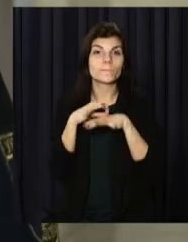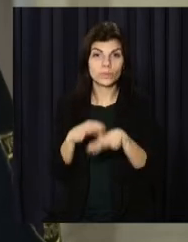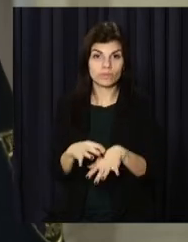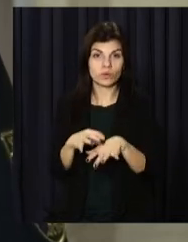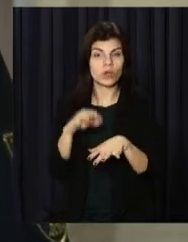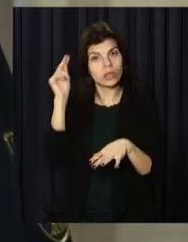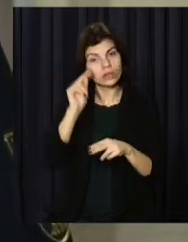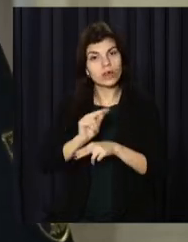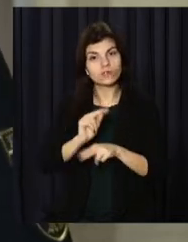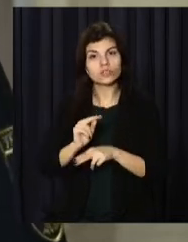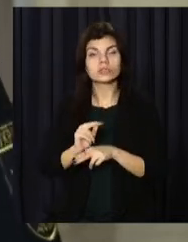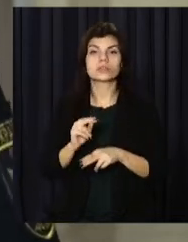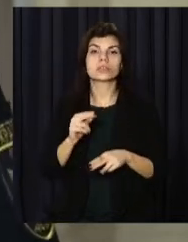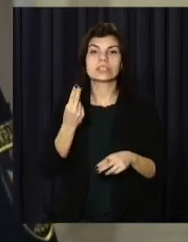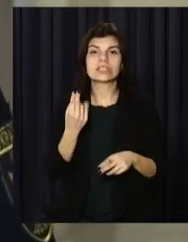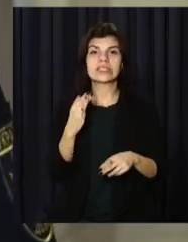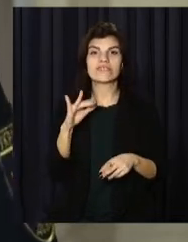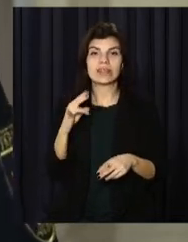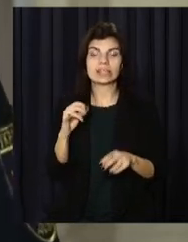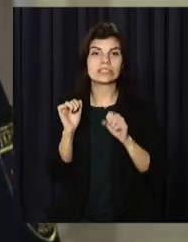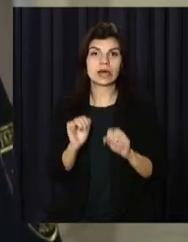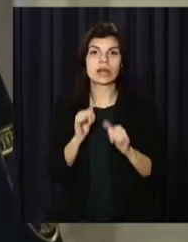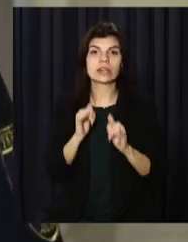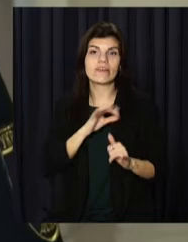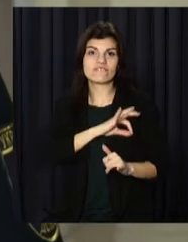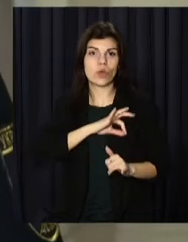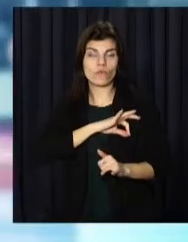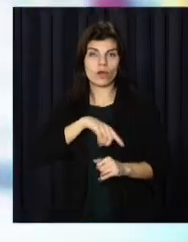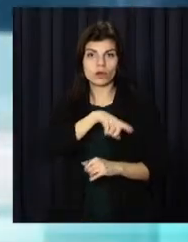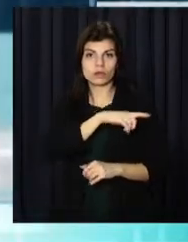навчання з цивільного захисту для вихователів.